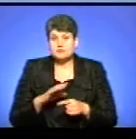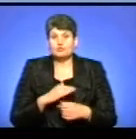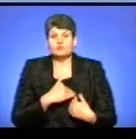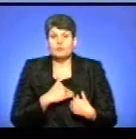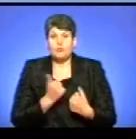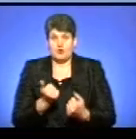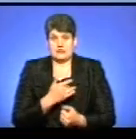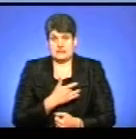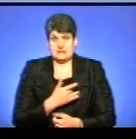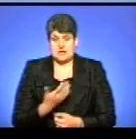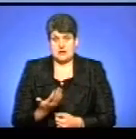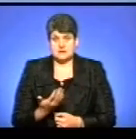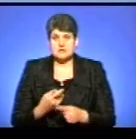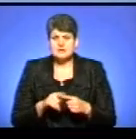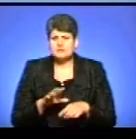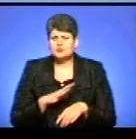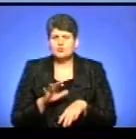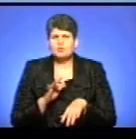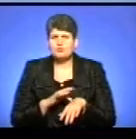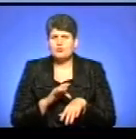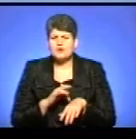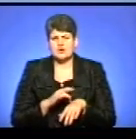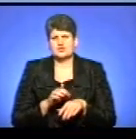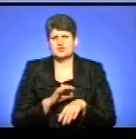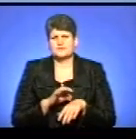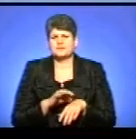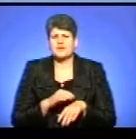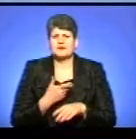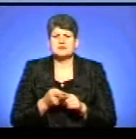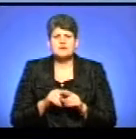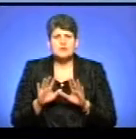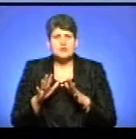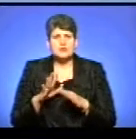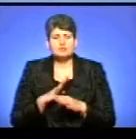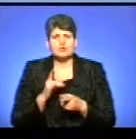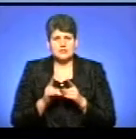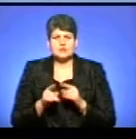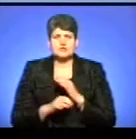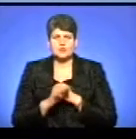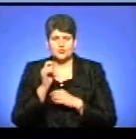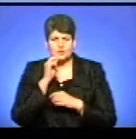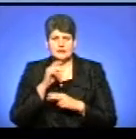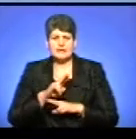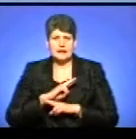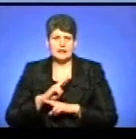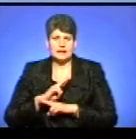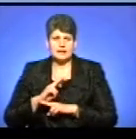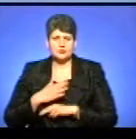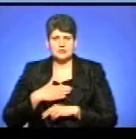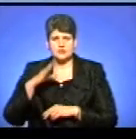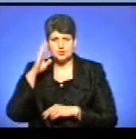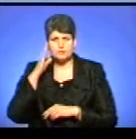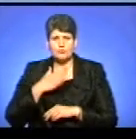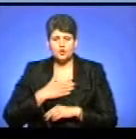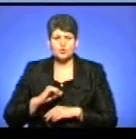було боляче за ті події, що дійсно відбувалися на Сході України, де гинули наші хлопці, гинули